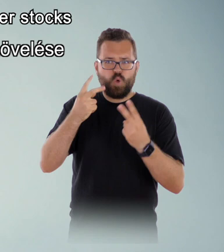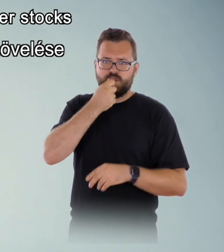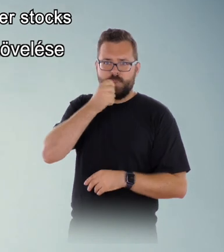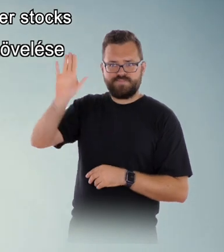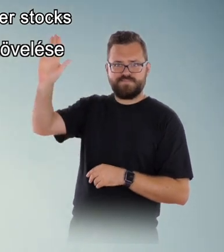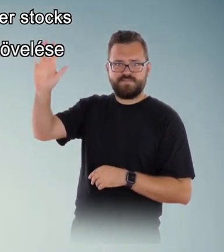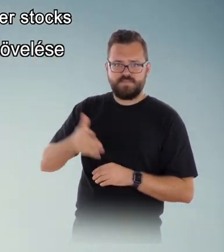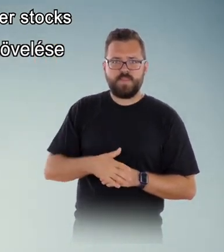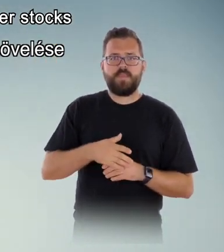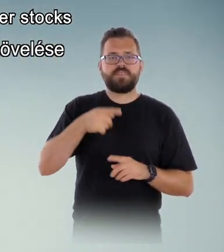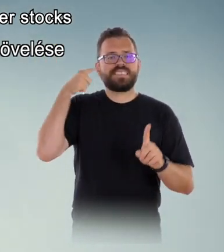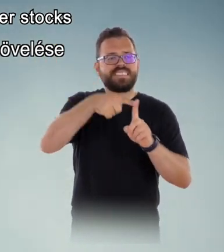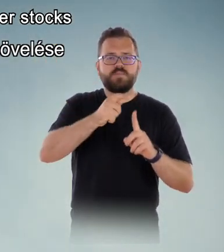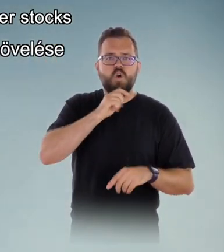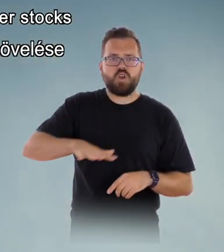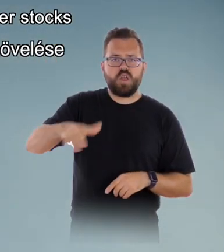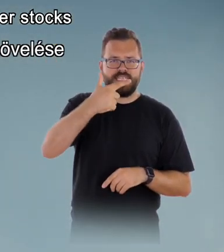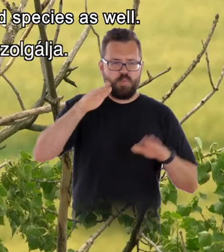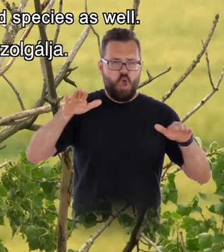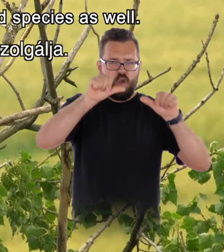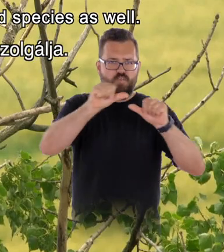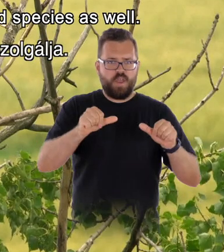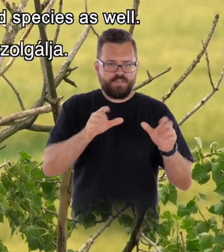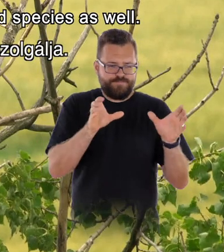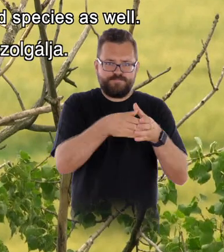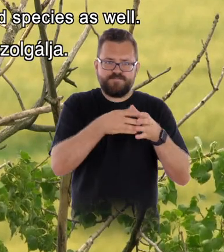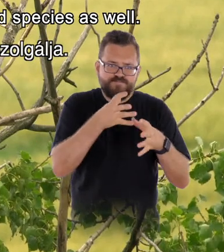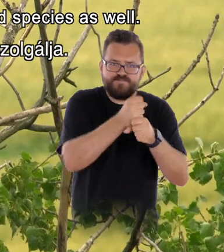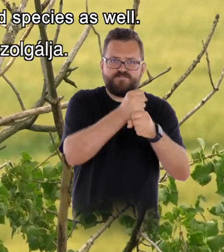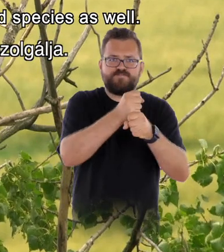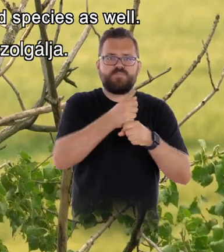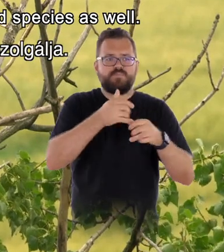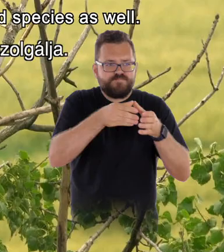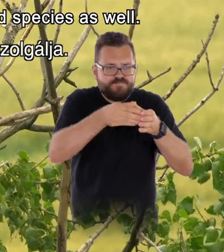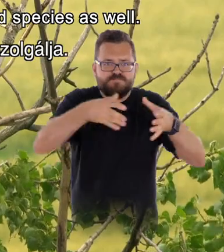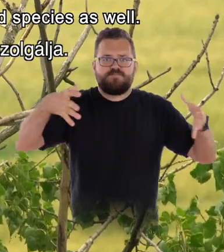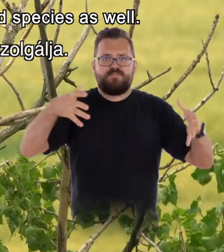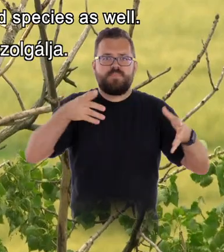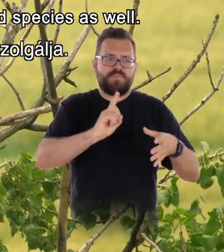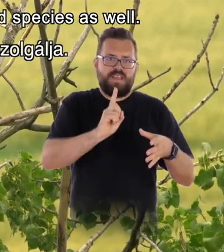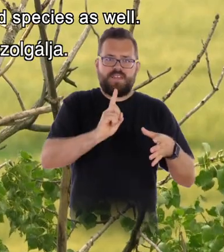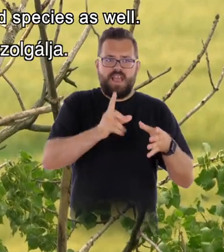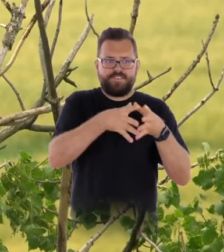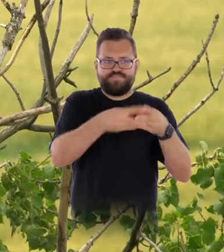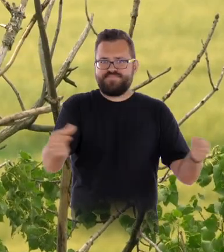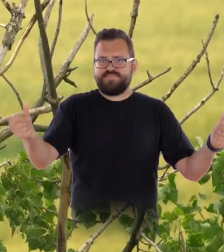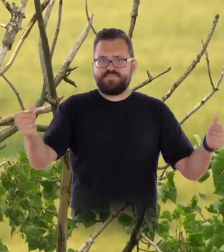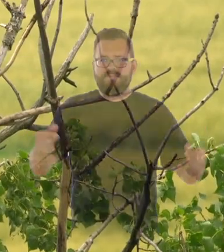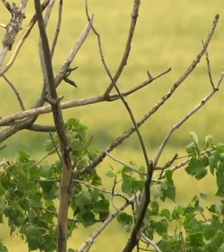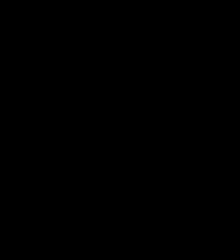Hazai állományának fenntartása és növelése, így e két madárfaj fennmaradását is szolgálja.